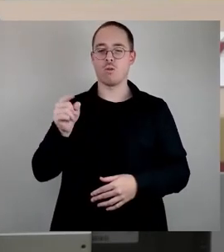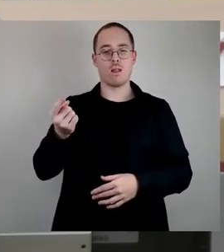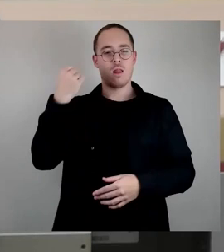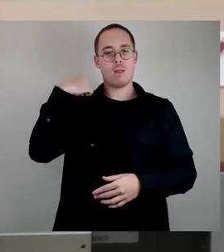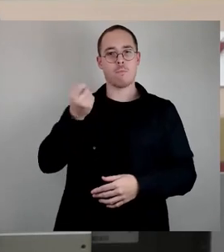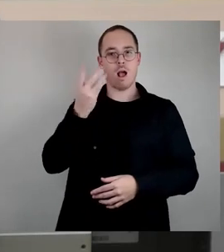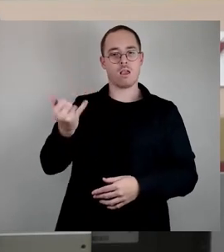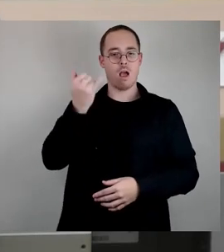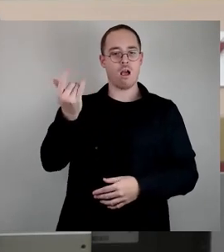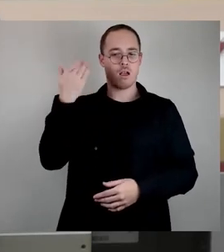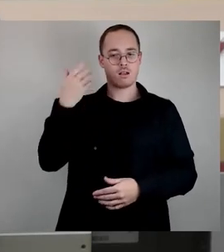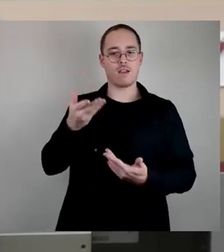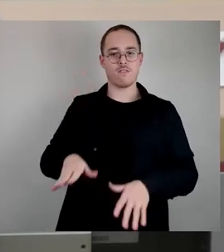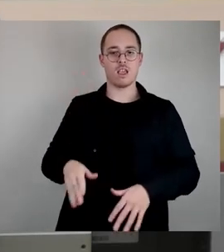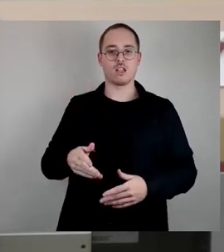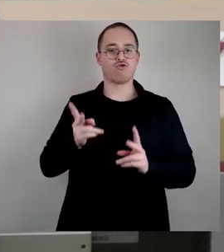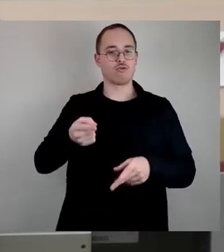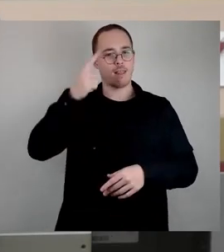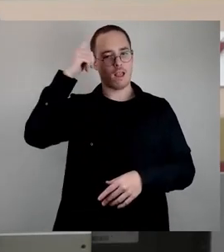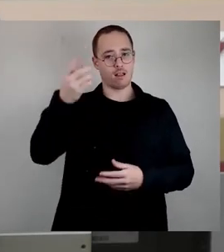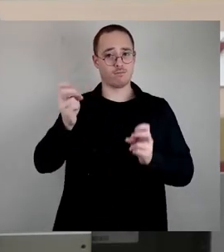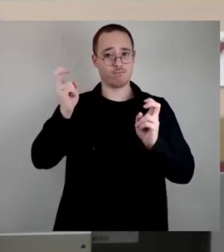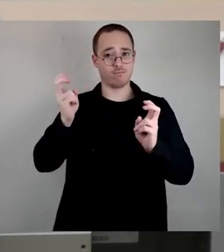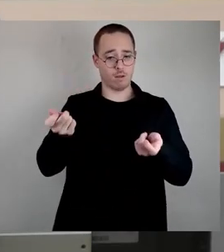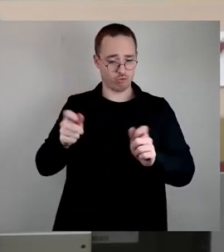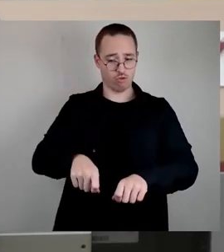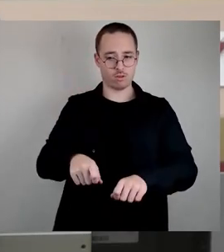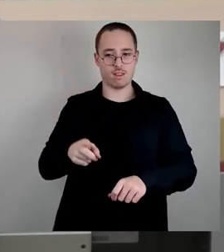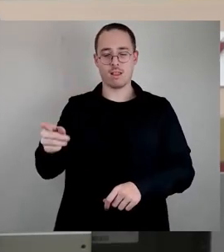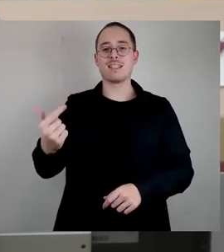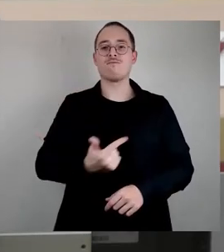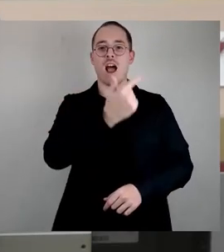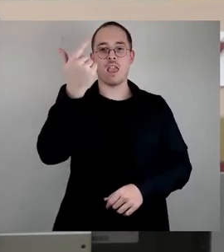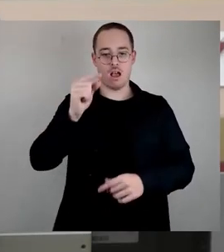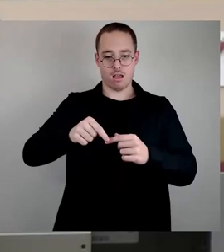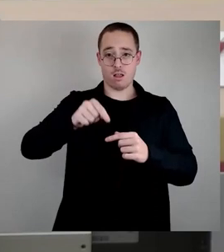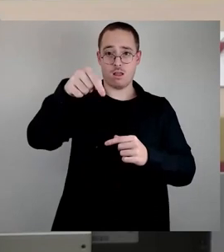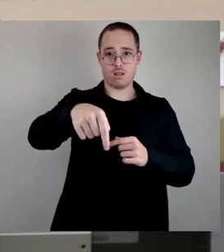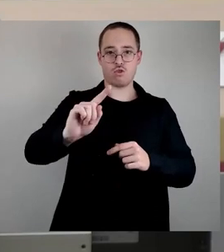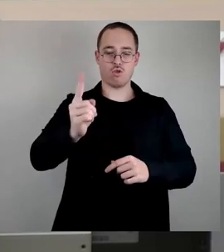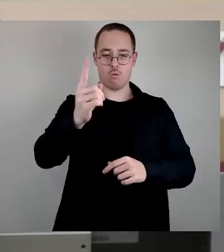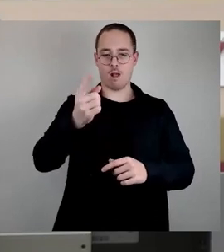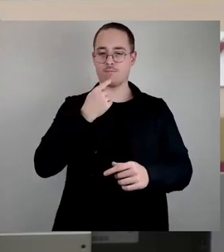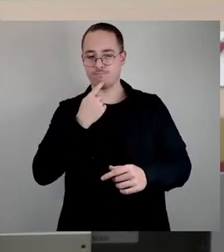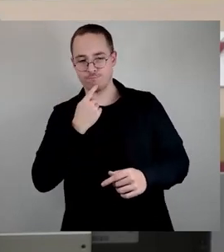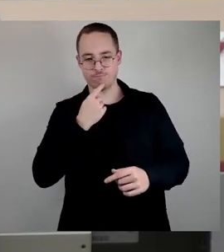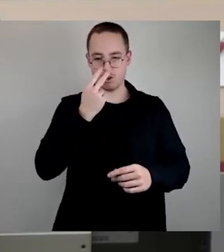Jahren nochmal evaluiert, frühzeitig auch in die Evaluation gehen, um verschiedene Entwicklungen aufzugreifen,